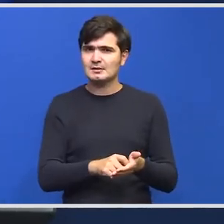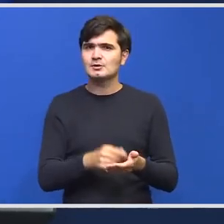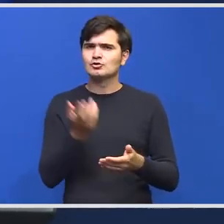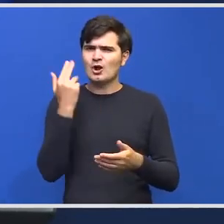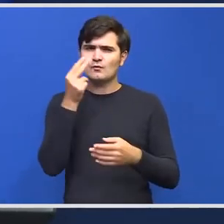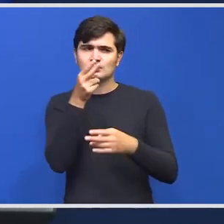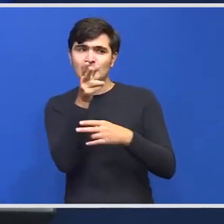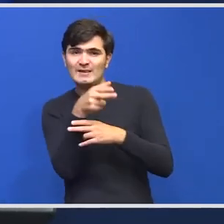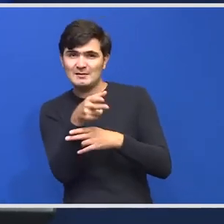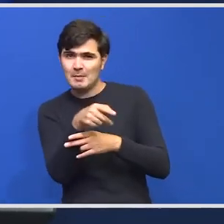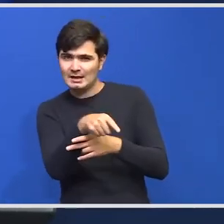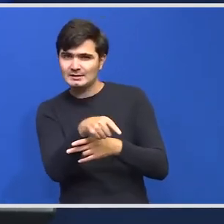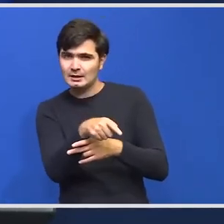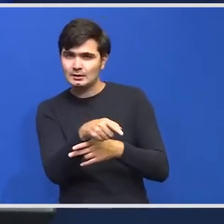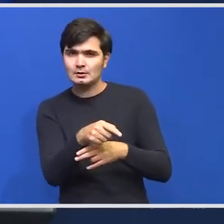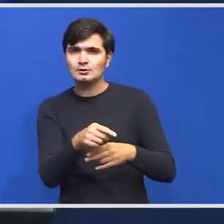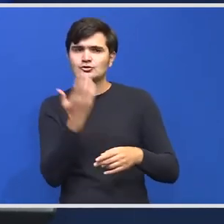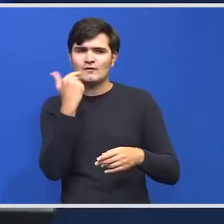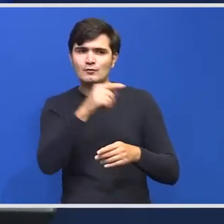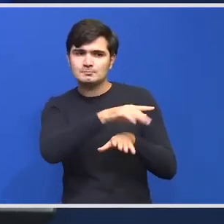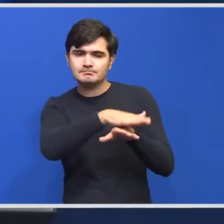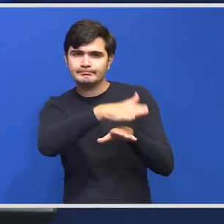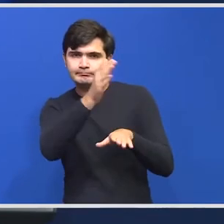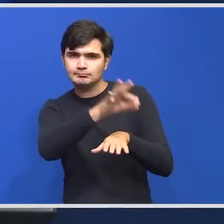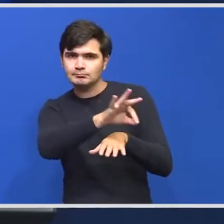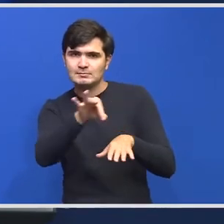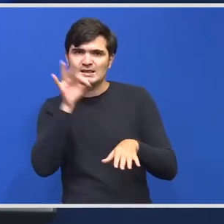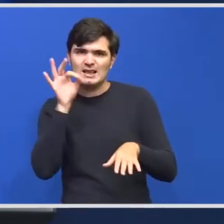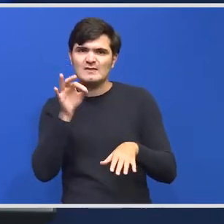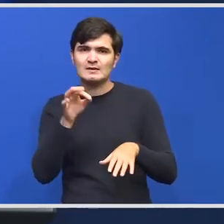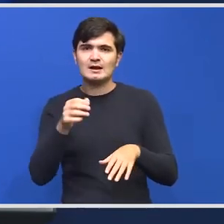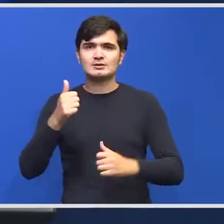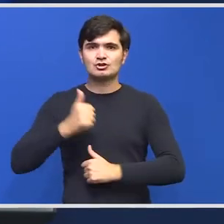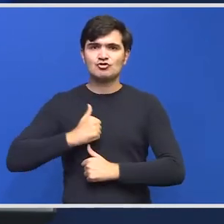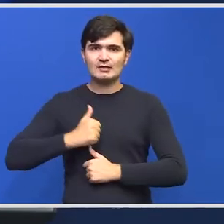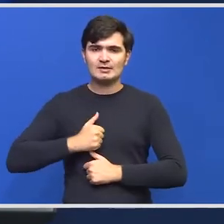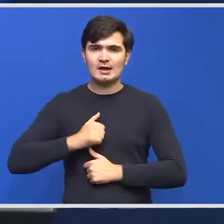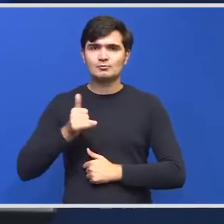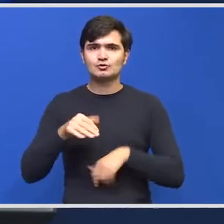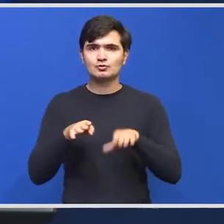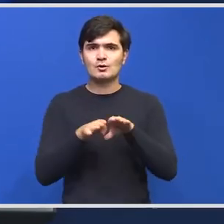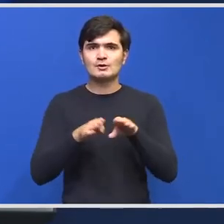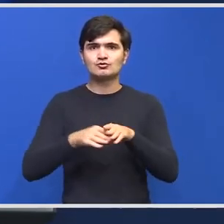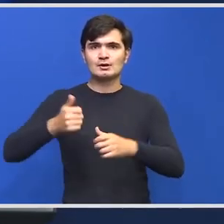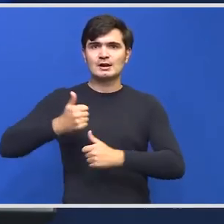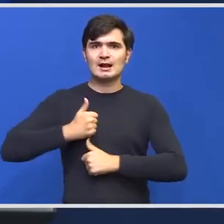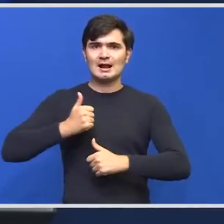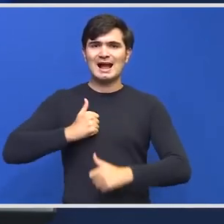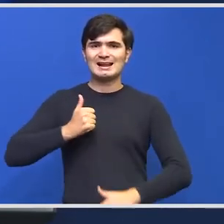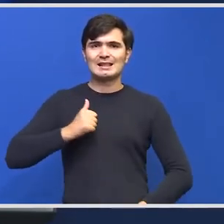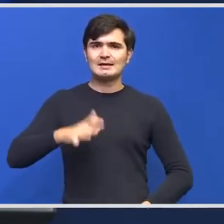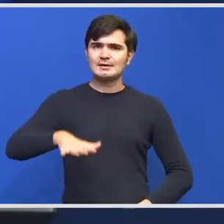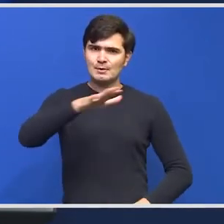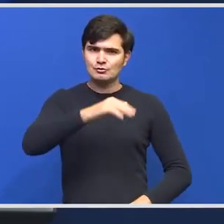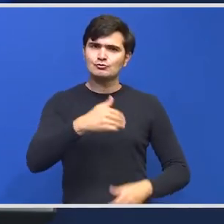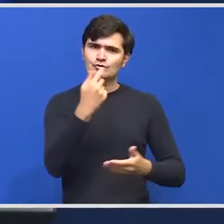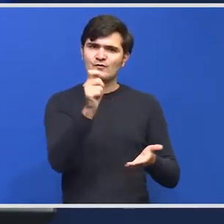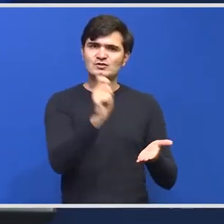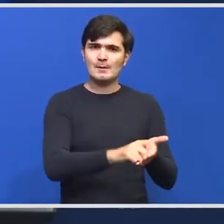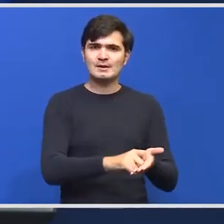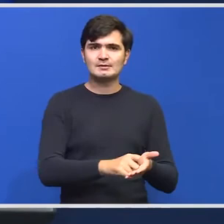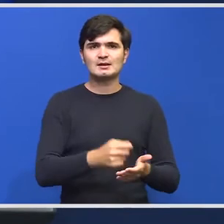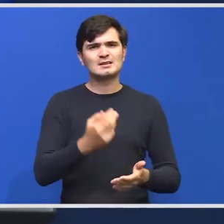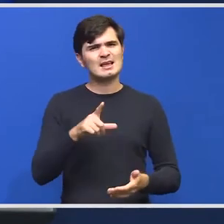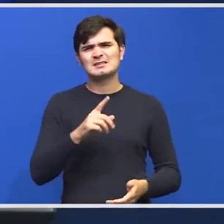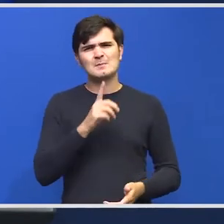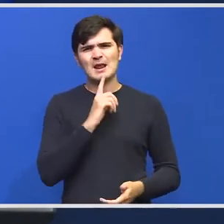filmate și au fost identificate de jandarmerie respectiv colegii de la Garda de Mediu și au primit amenzi în schimb cred că